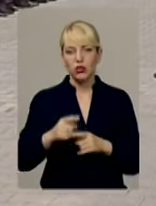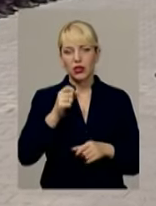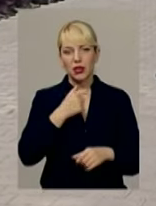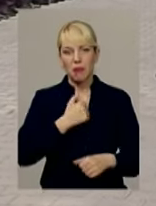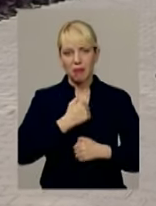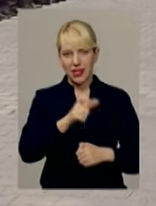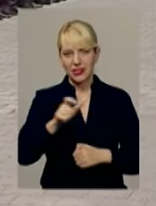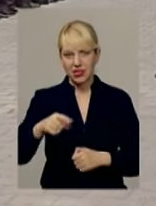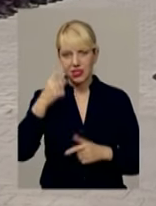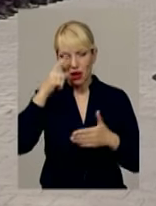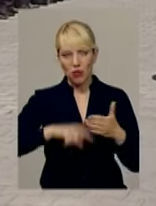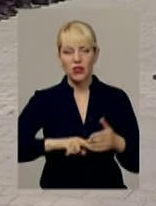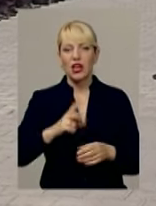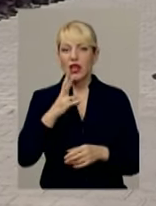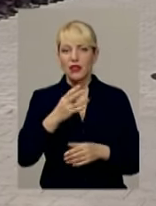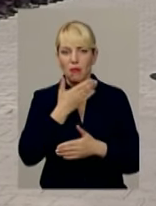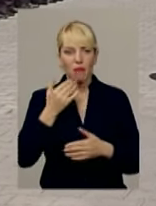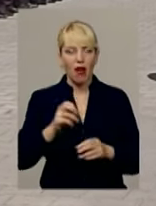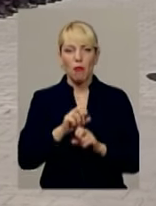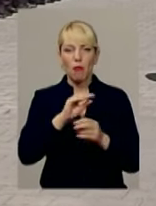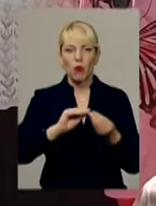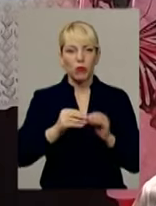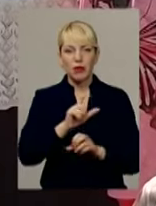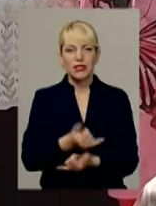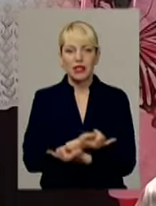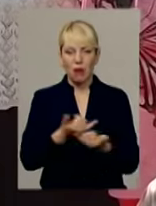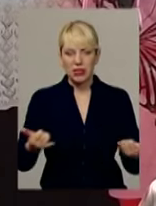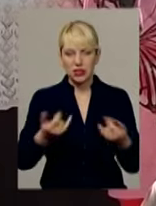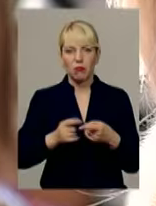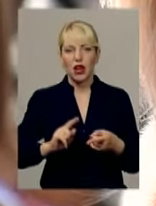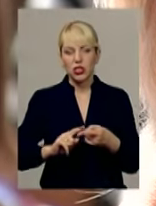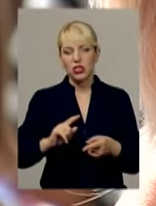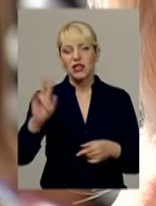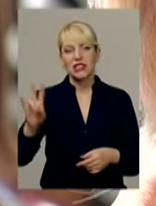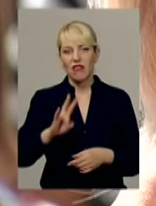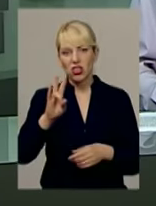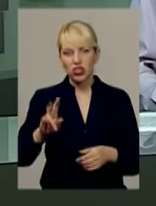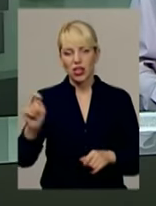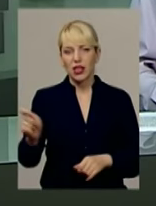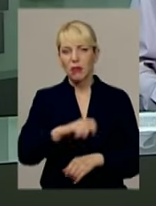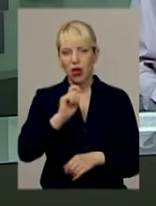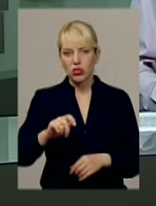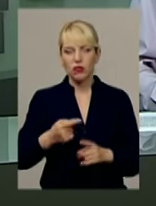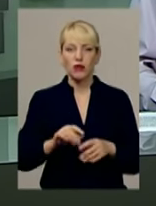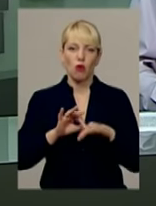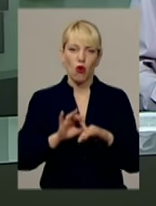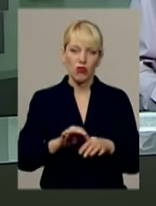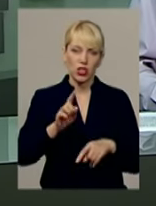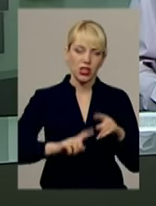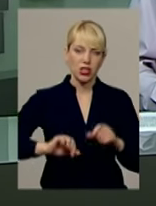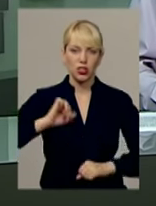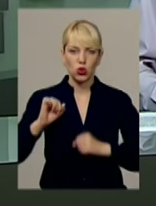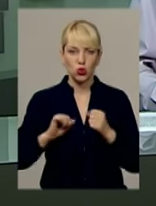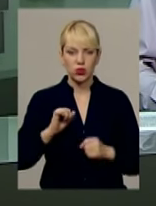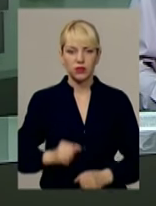жодних проблем із забезпеченням немає. Хлопців благословив священник. Проводжали традиційно рідні, друзі та колеги.